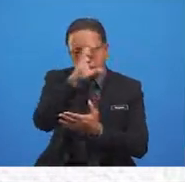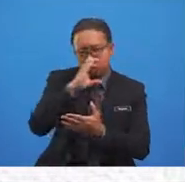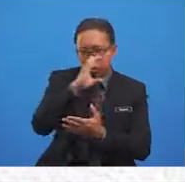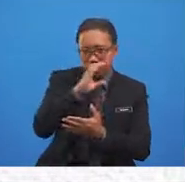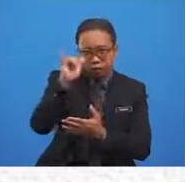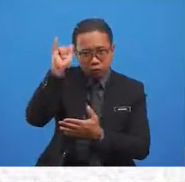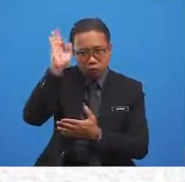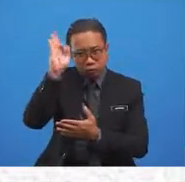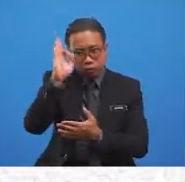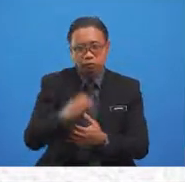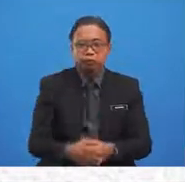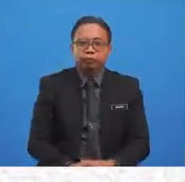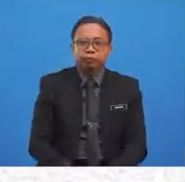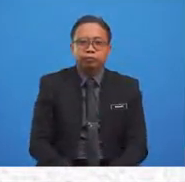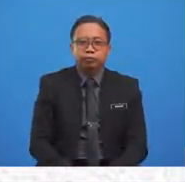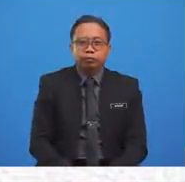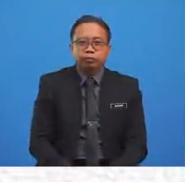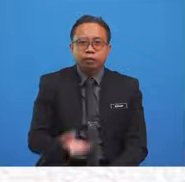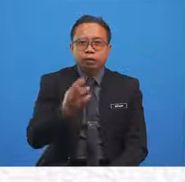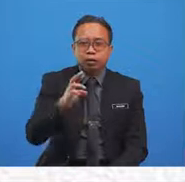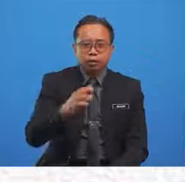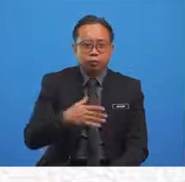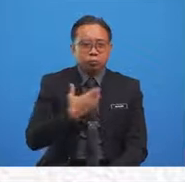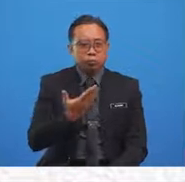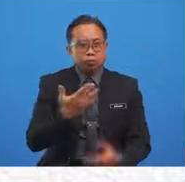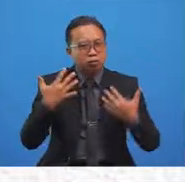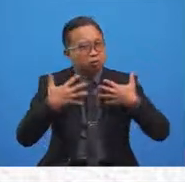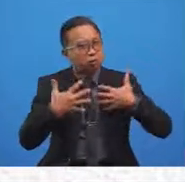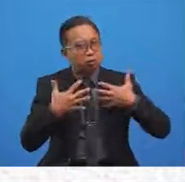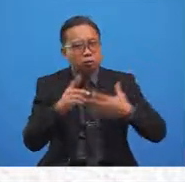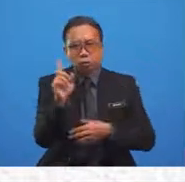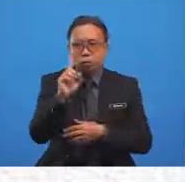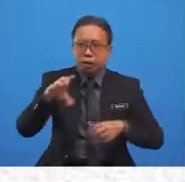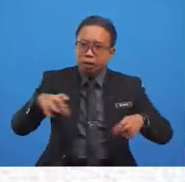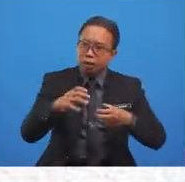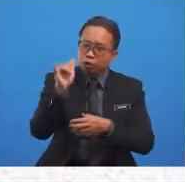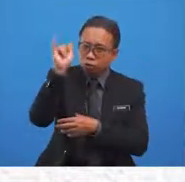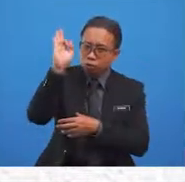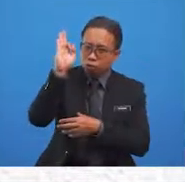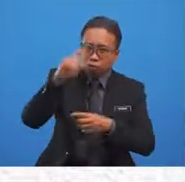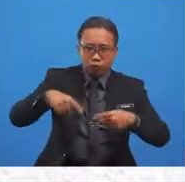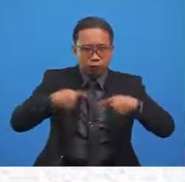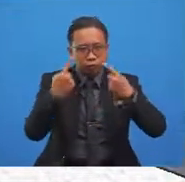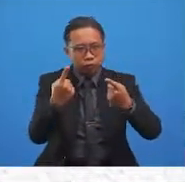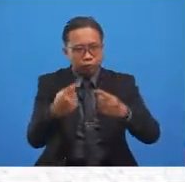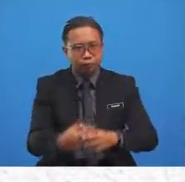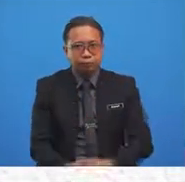for Yusuf. They are worried. Where did Yusuf go? They